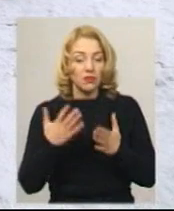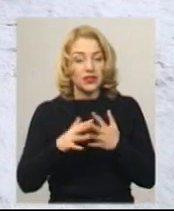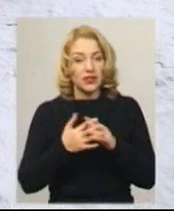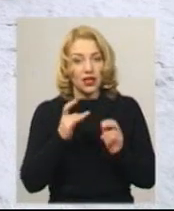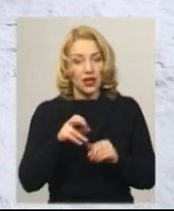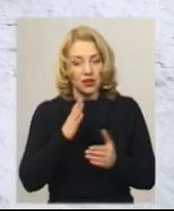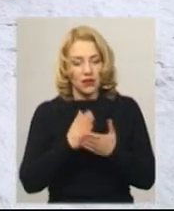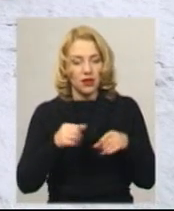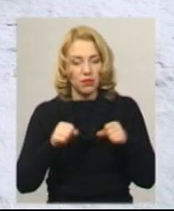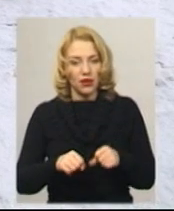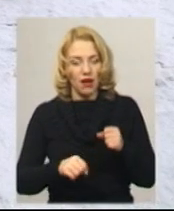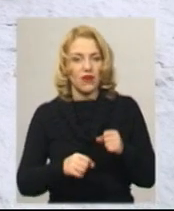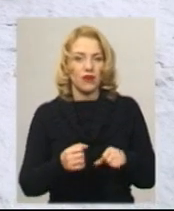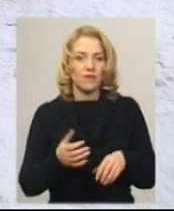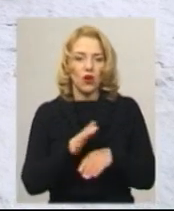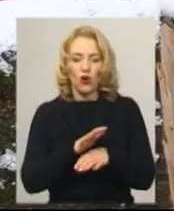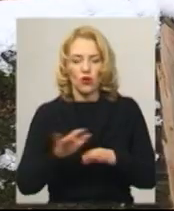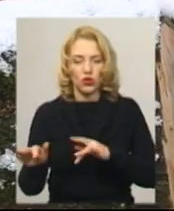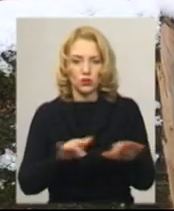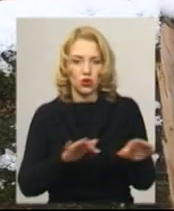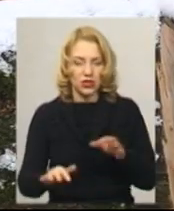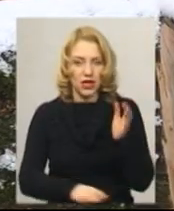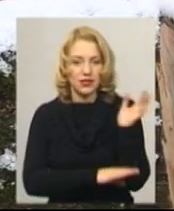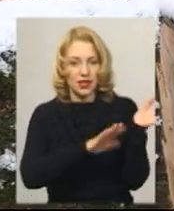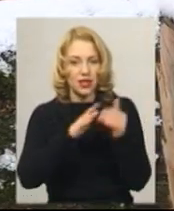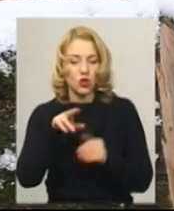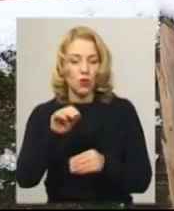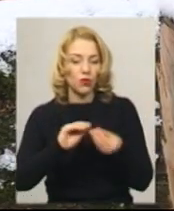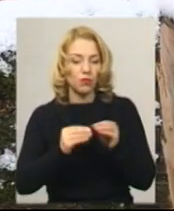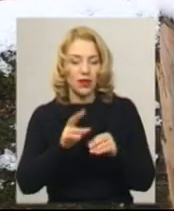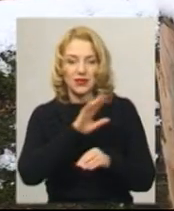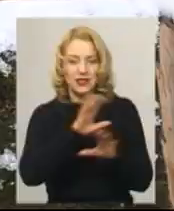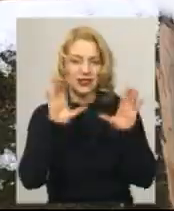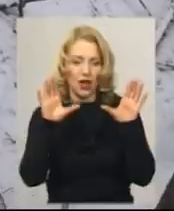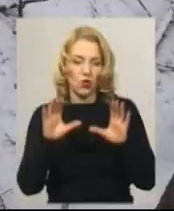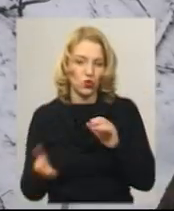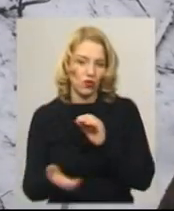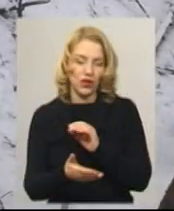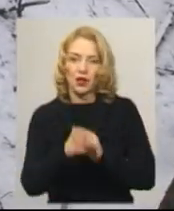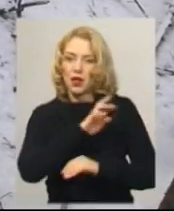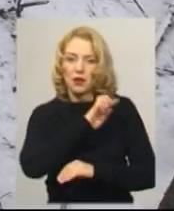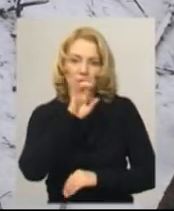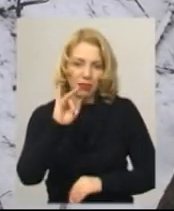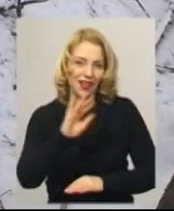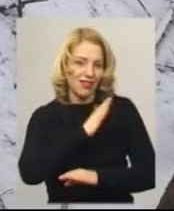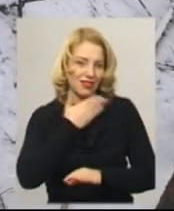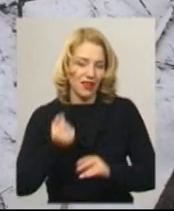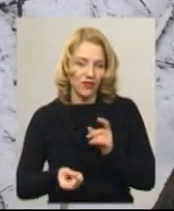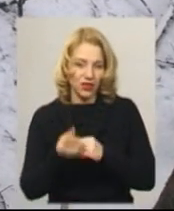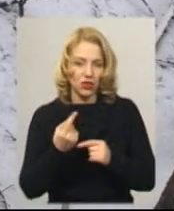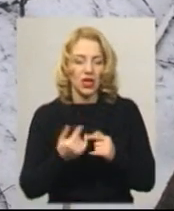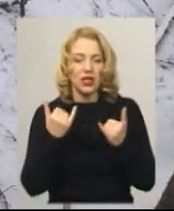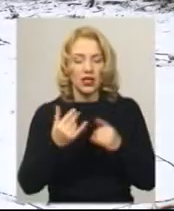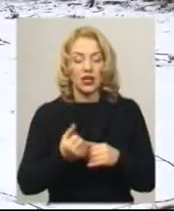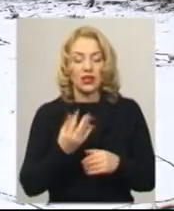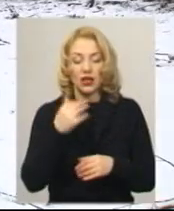право розпоражатися лісами за межами населеного пункту, то проблеми з незаконною виробкою не виникло б. Каже, відповідний законопроєкт кілька років чекає на розгляд